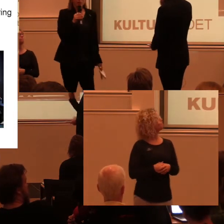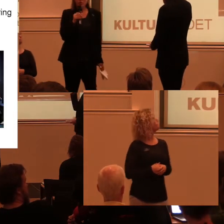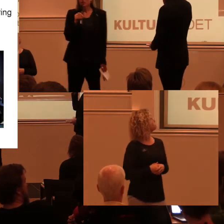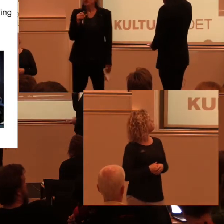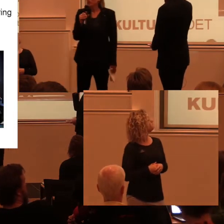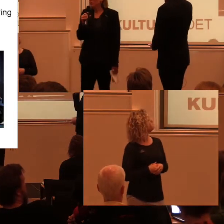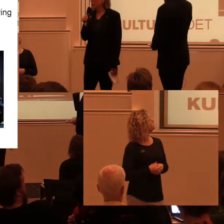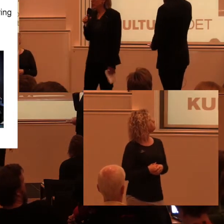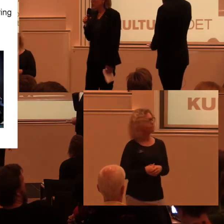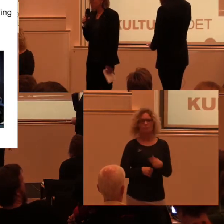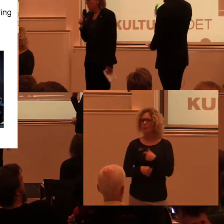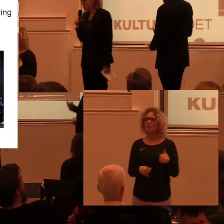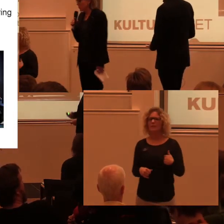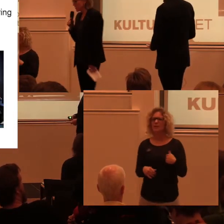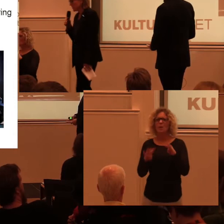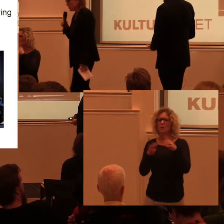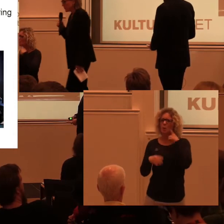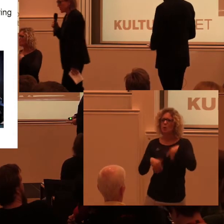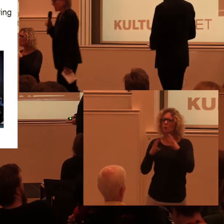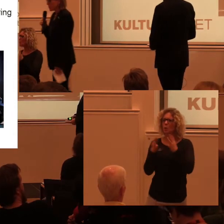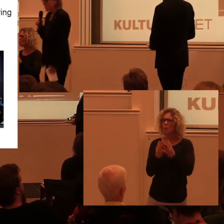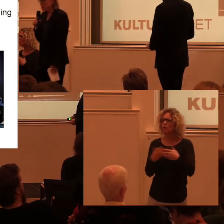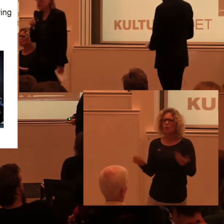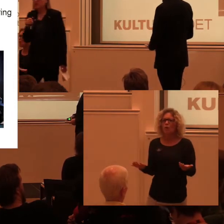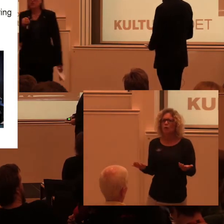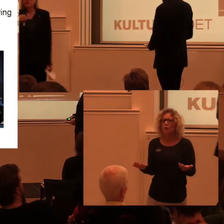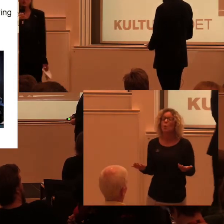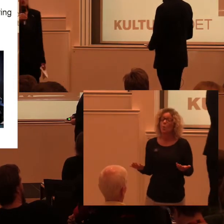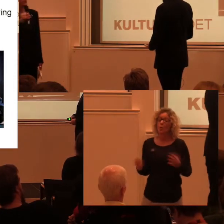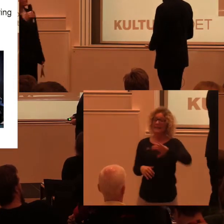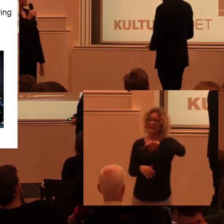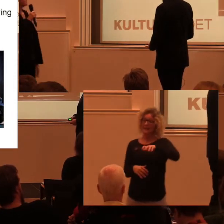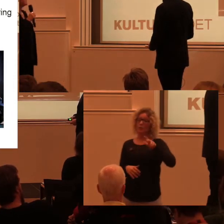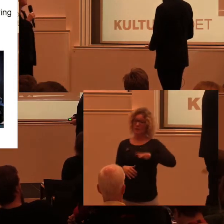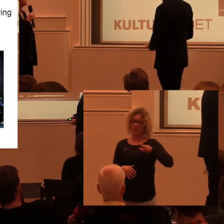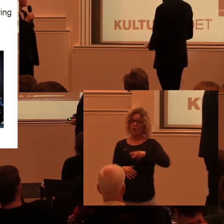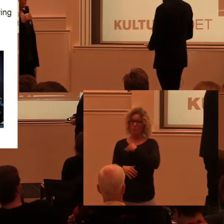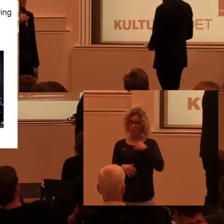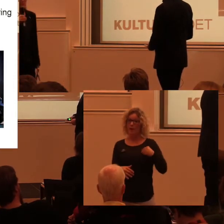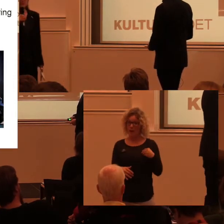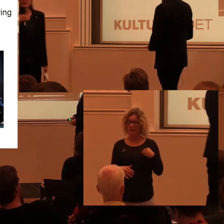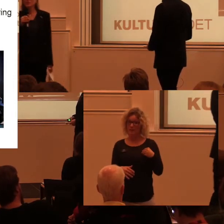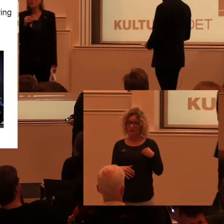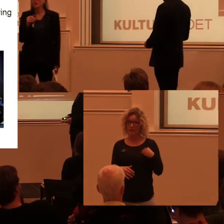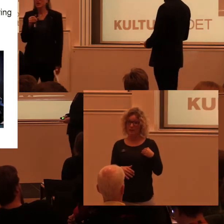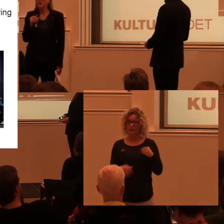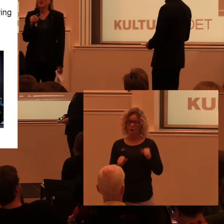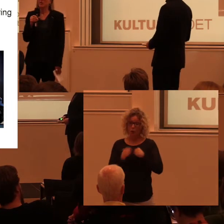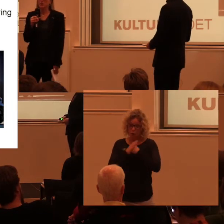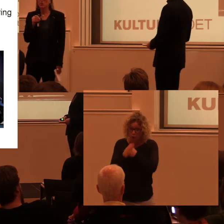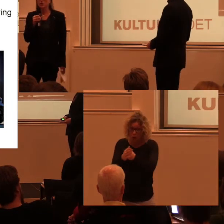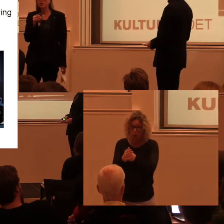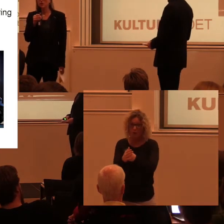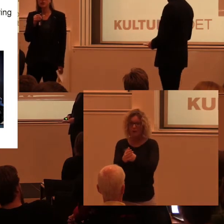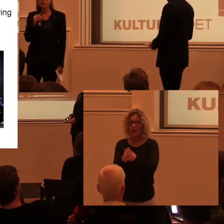Vad gör vi då på kulturrådet? Jo, vi är ju en sektorsansvarig myndighet. Vi ska stödja,